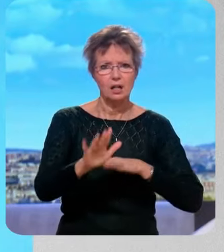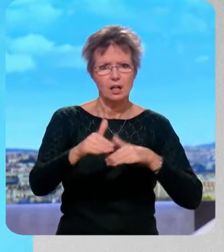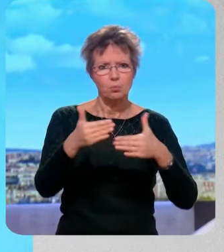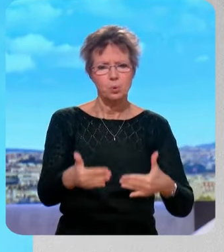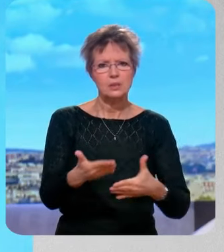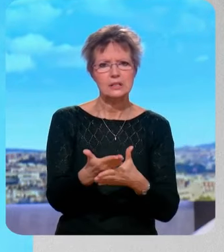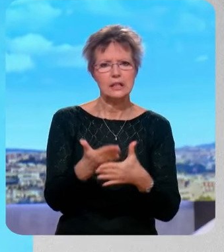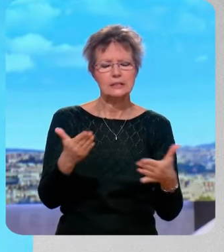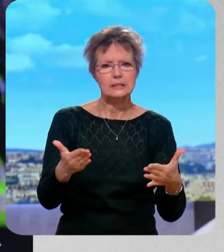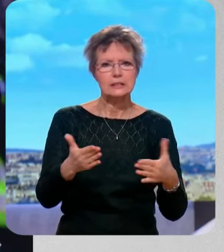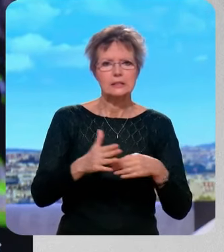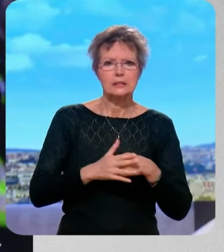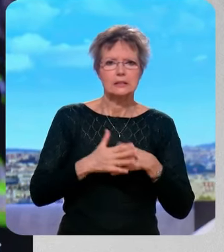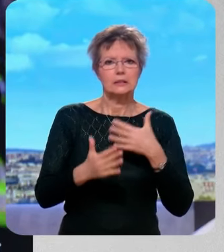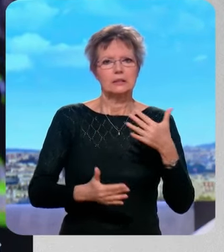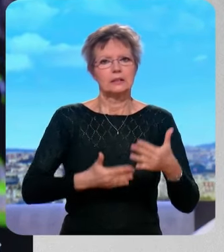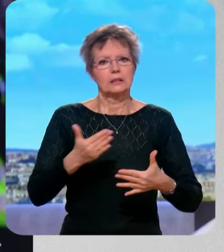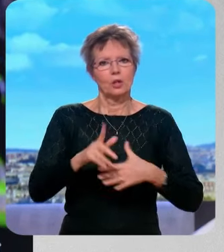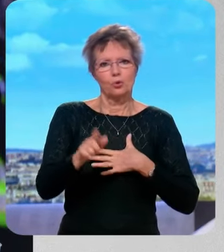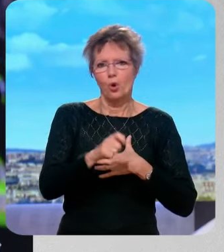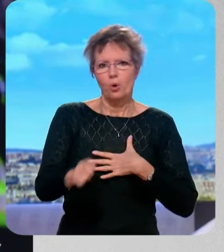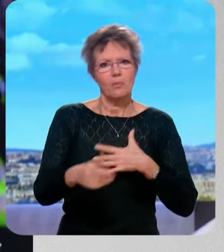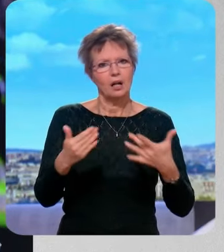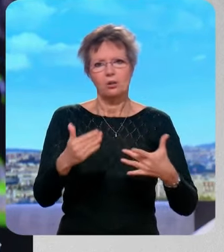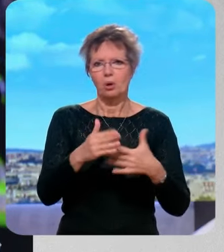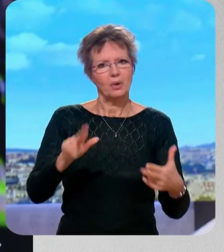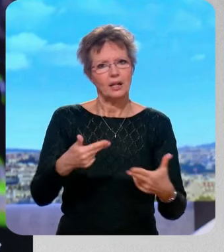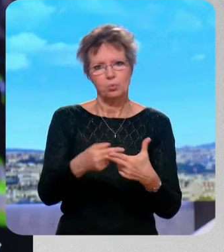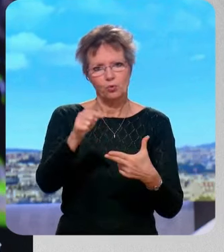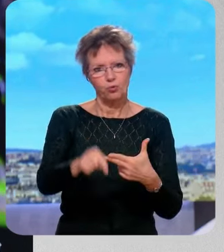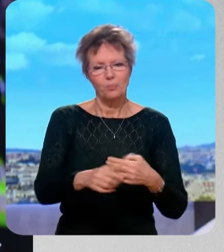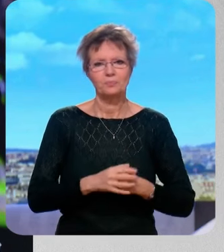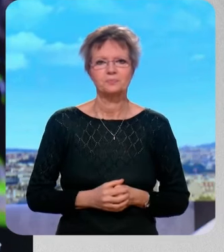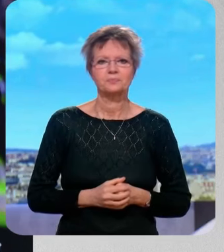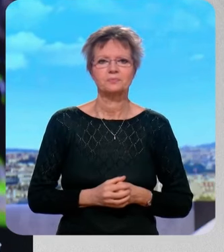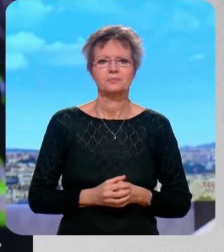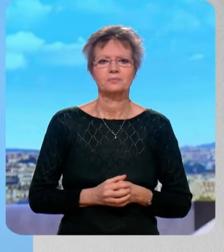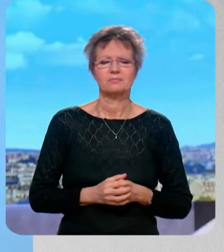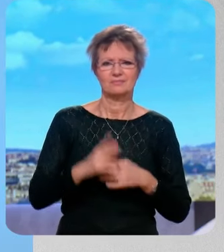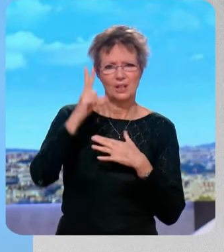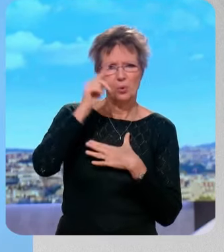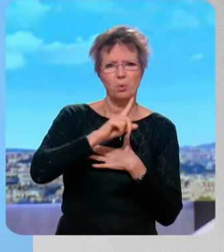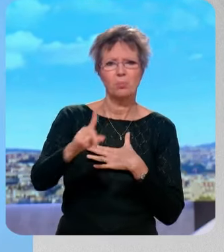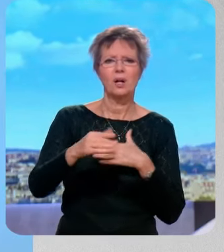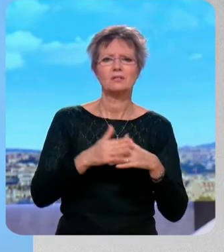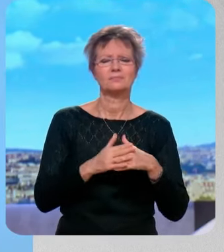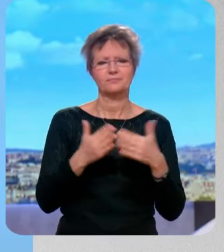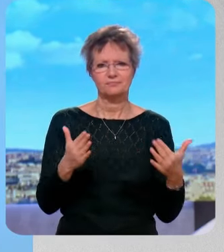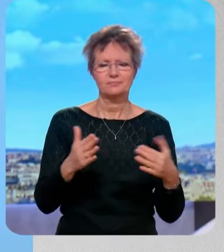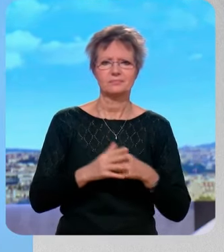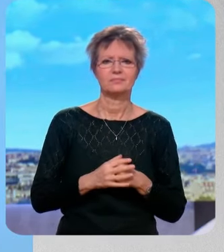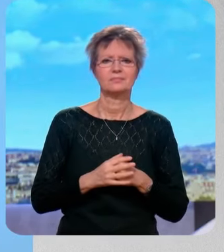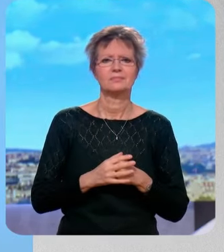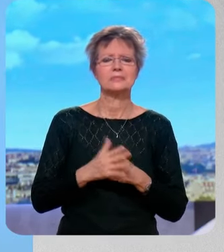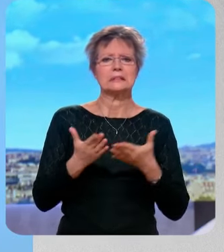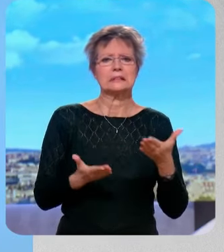plutôt marginaux de la contestation. Et c'est normal qu'on mette des véhicules lourds face à des véhicules lourds. – Marc Fédot, il y quelque chose qu ne comprend pas, c'est le fameux deux poids deux mesures dont on